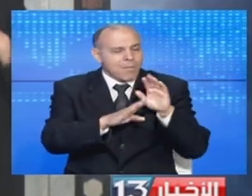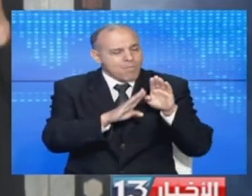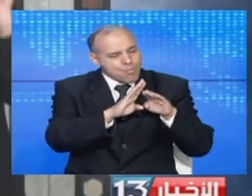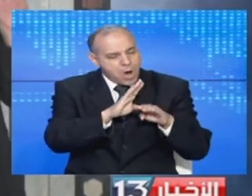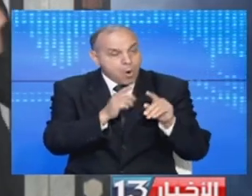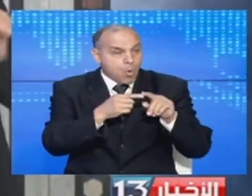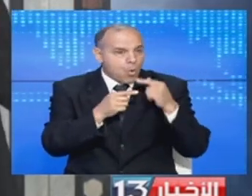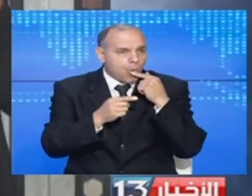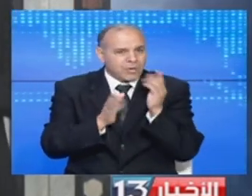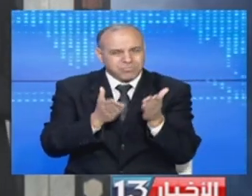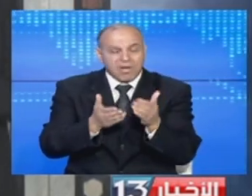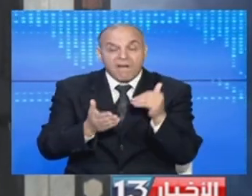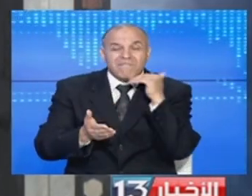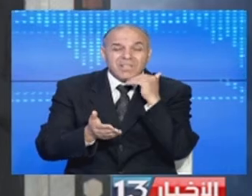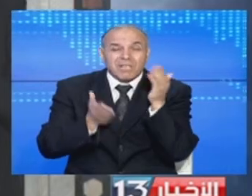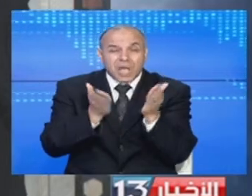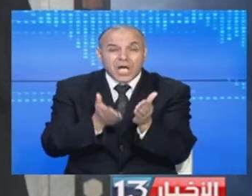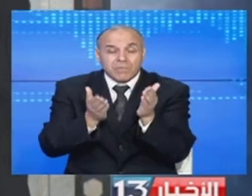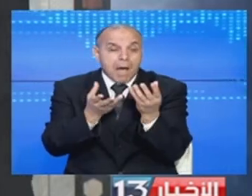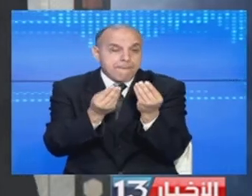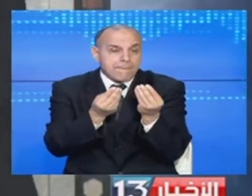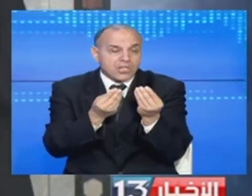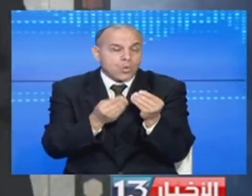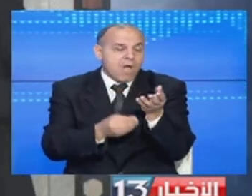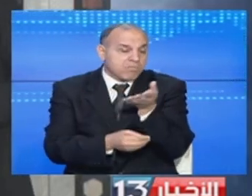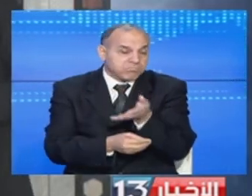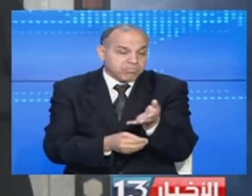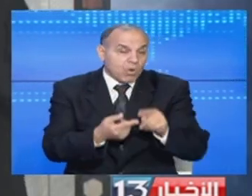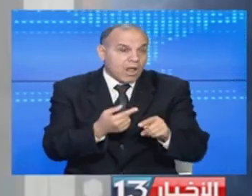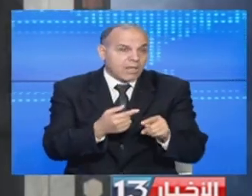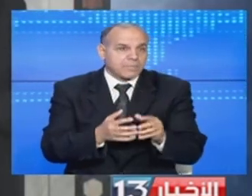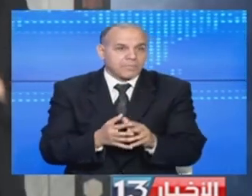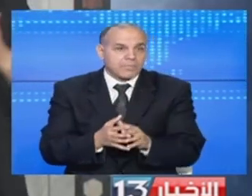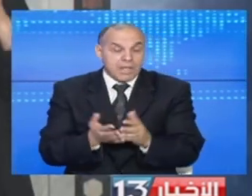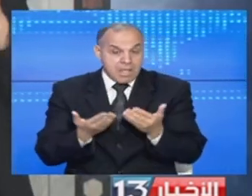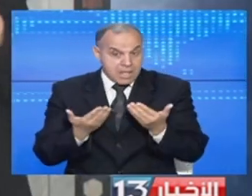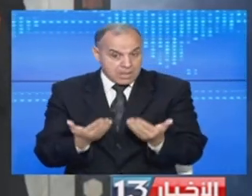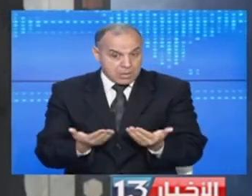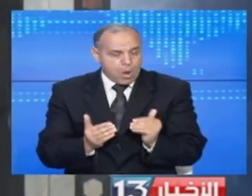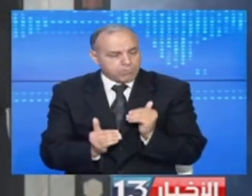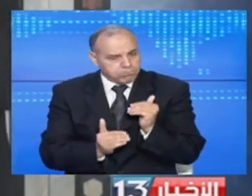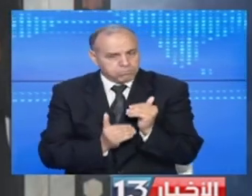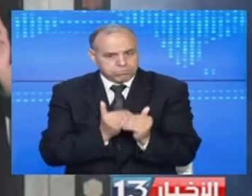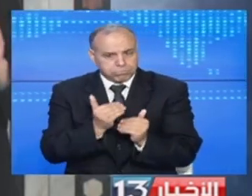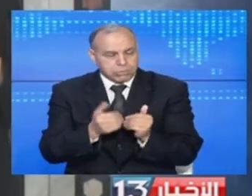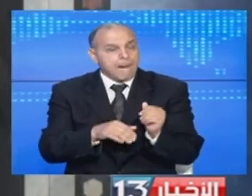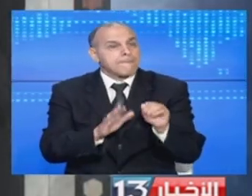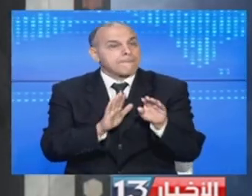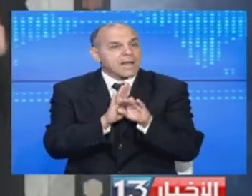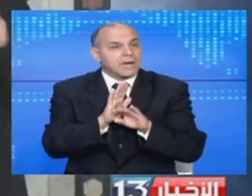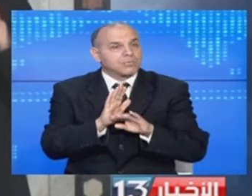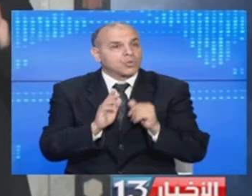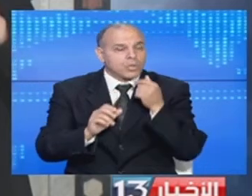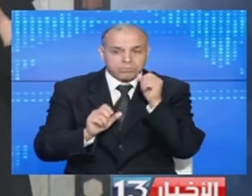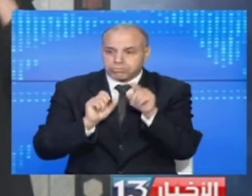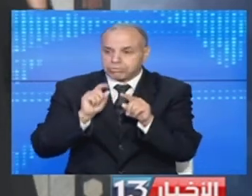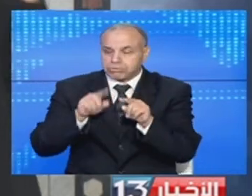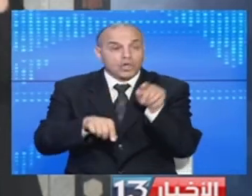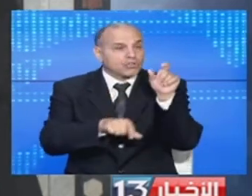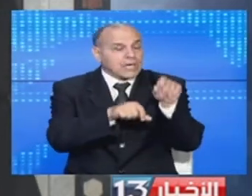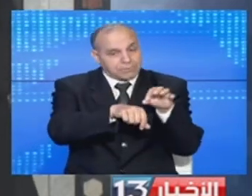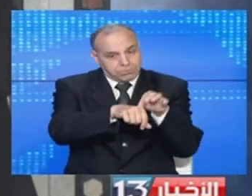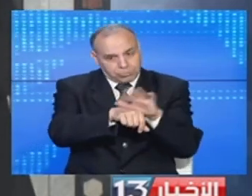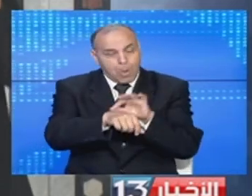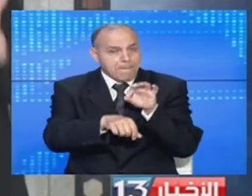على اقسام استعجالية وعلى اقسام الانعاش قادمت تطوره في منظومة اتصال بين الطبيب